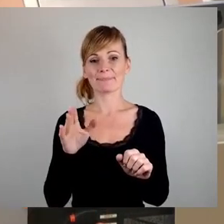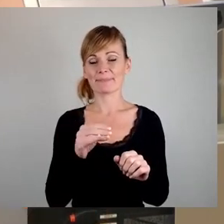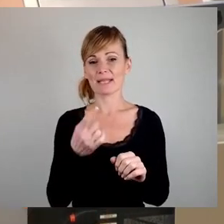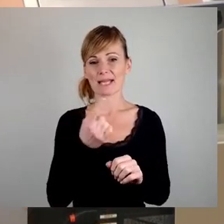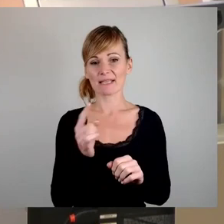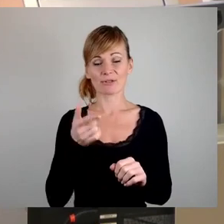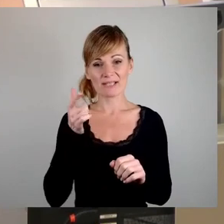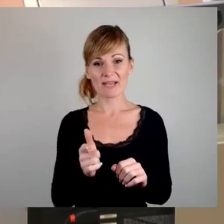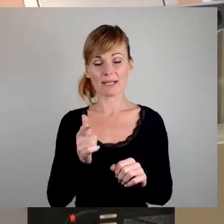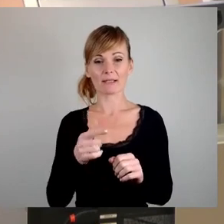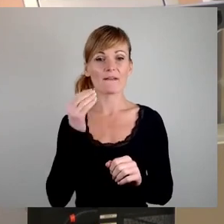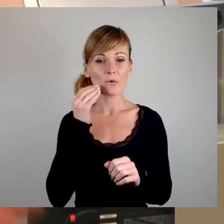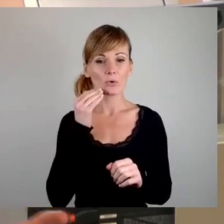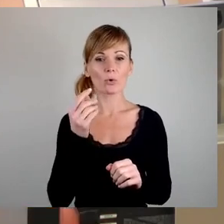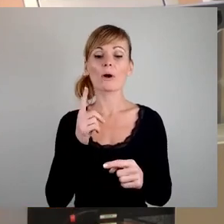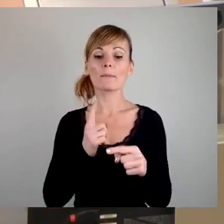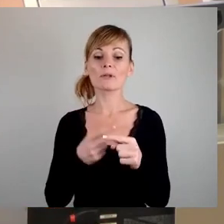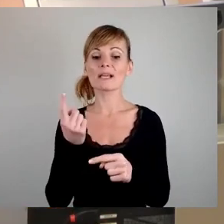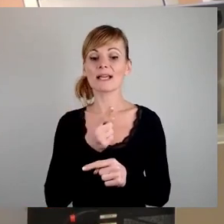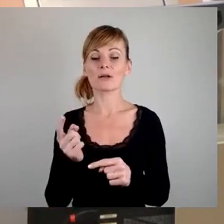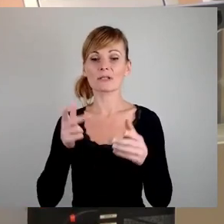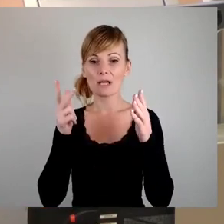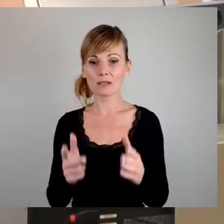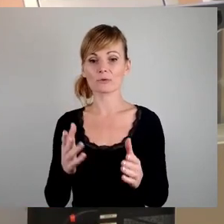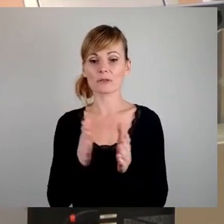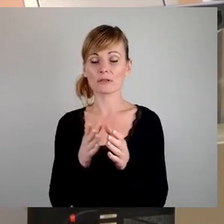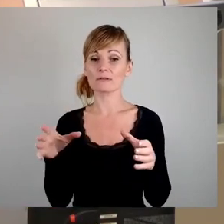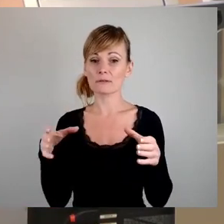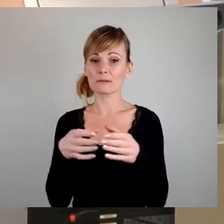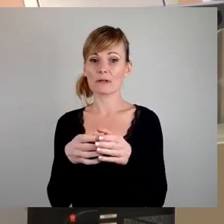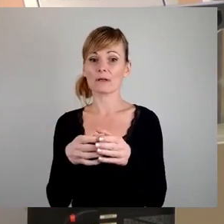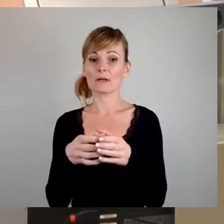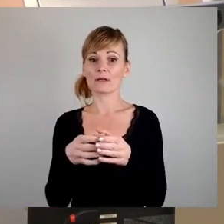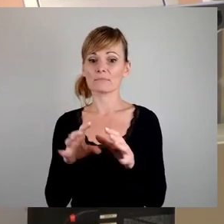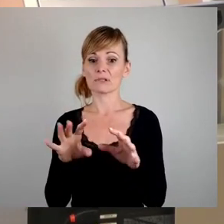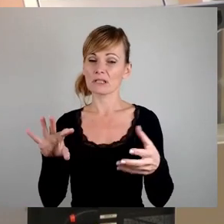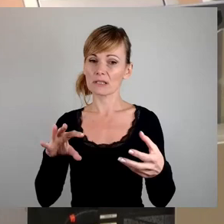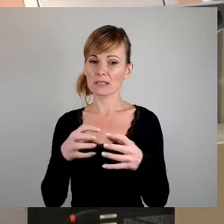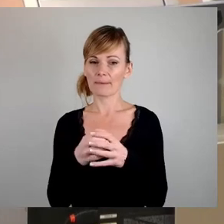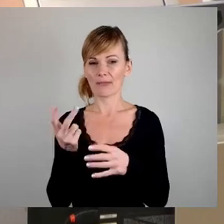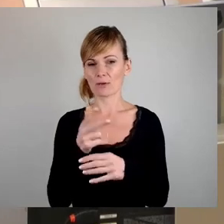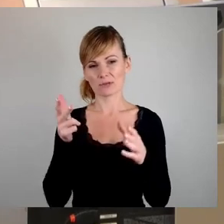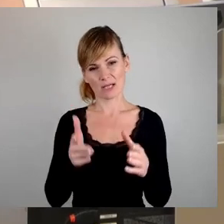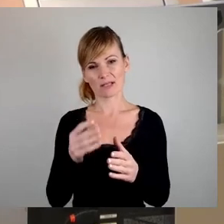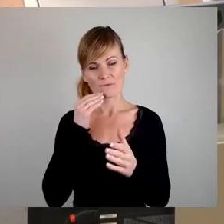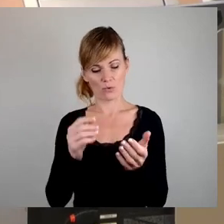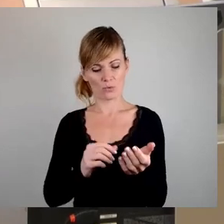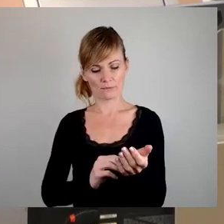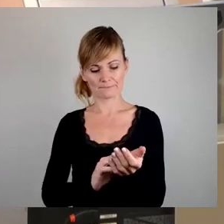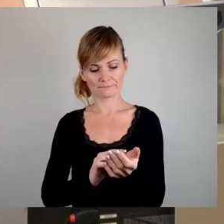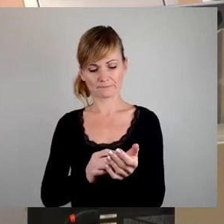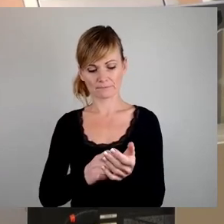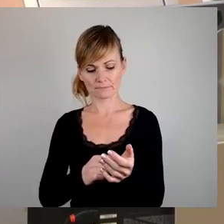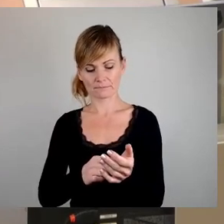.800, die gebaut werden können, also dann doch am Ende 3.000 Wohnungen, uns auf den Weg begeben, in die